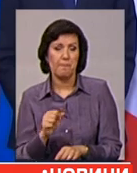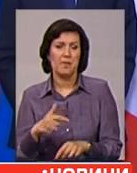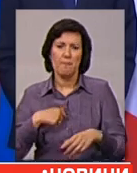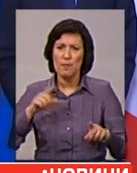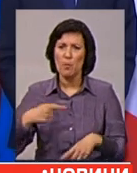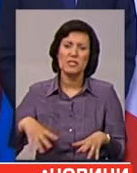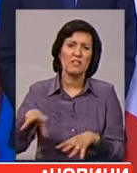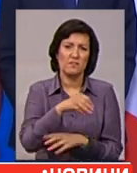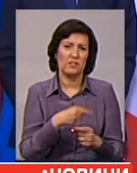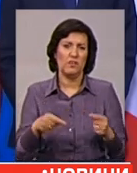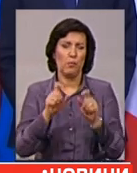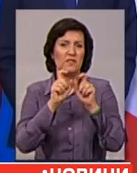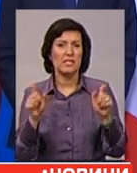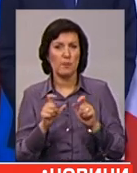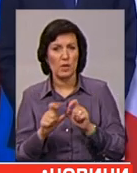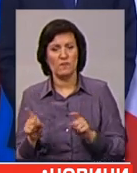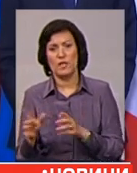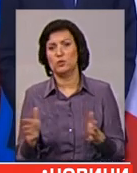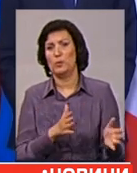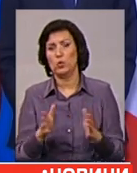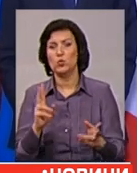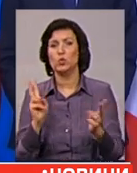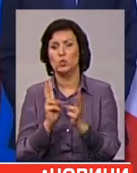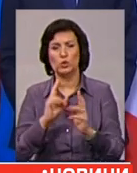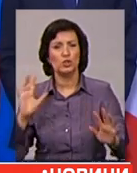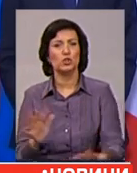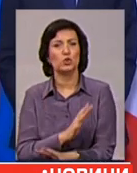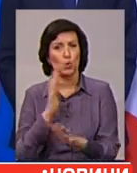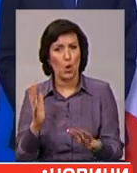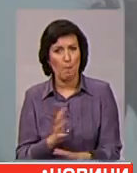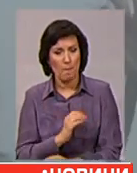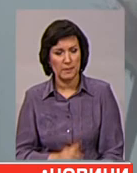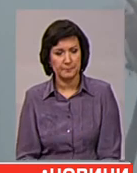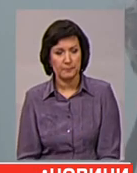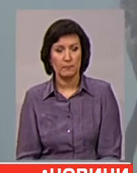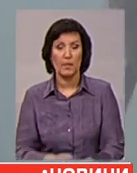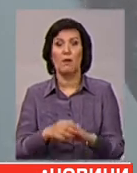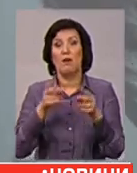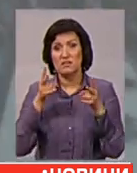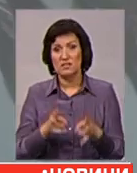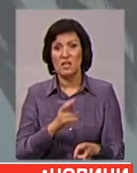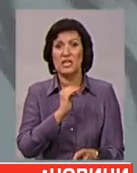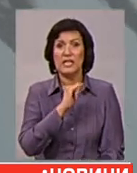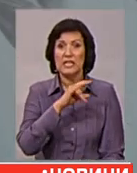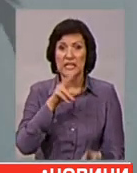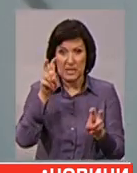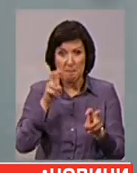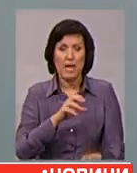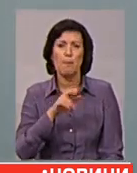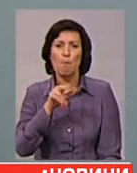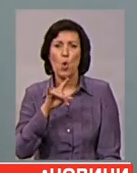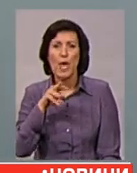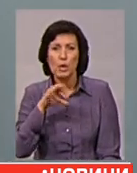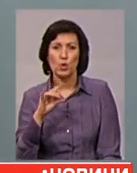мобілізували всі відповідні департаменти, щоб підготуватися до зустрічі зі штормом. Дісталася Ірма і Пуерти Рико. Понад